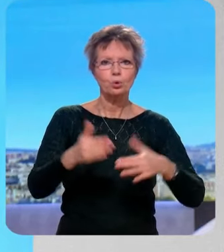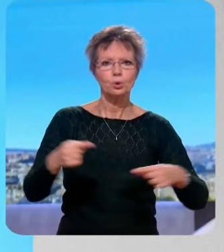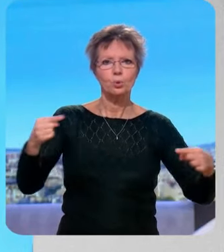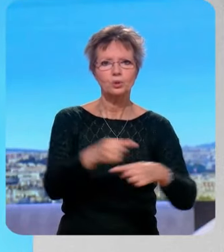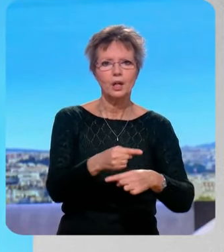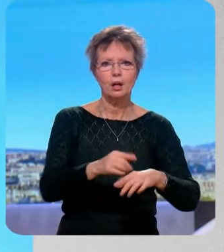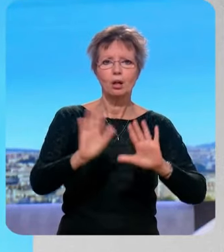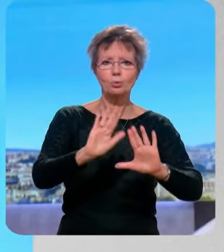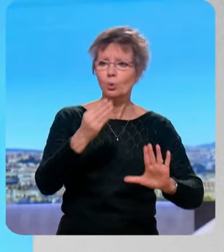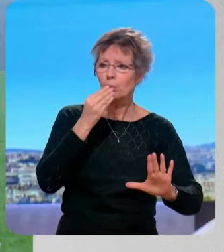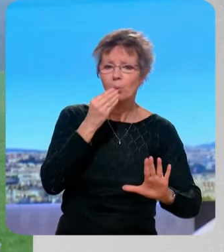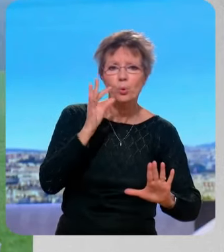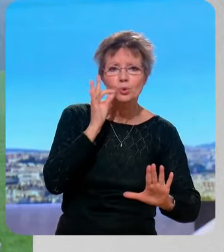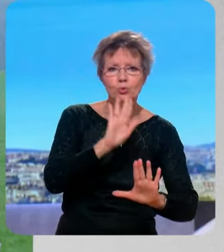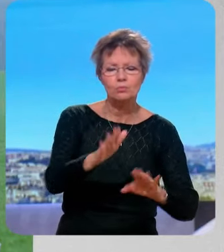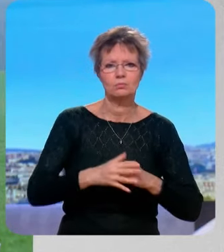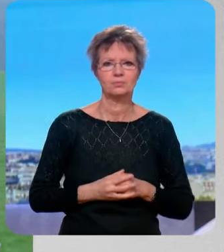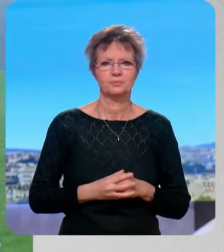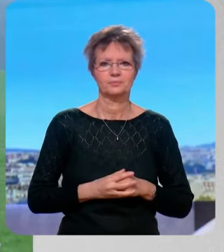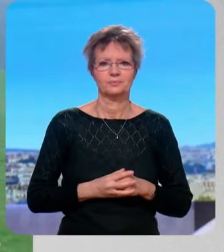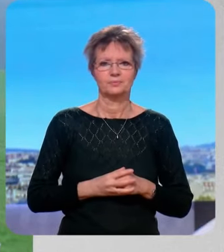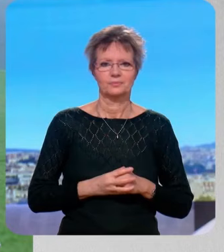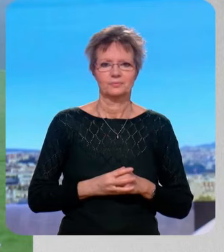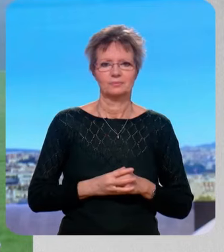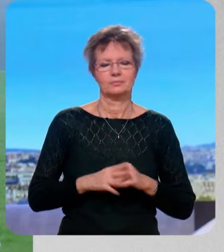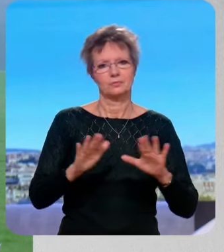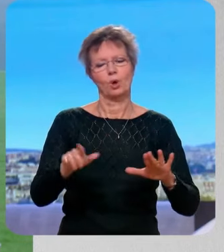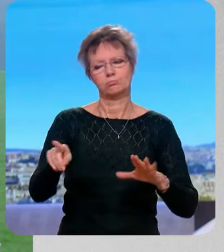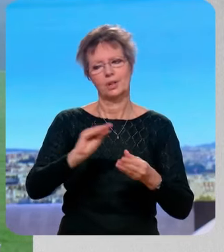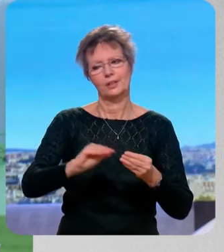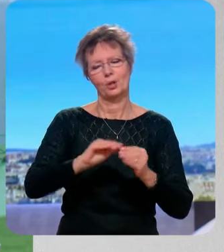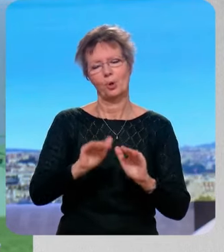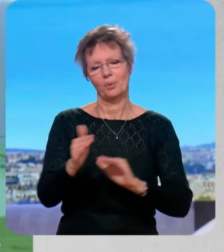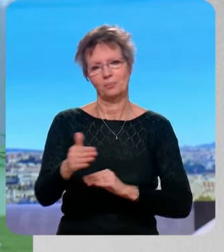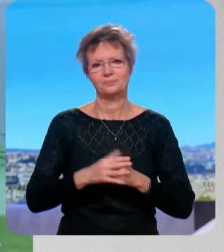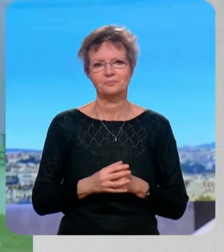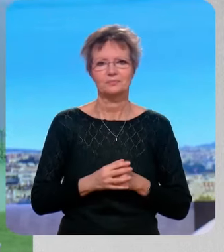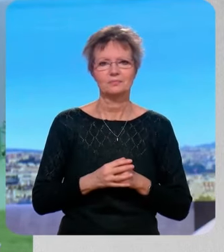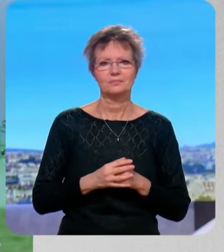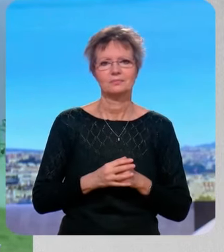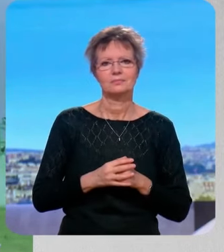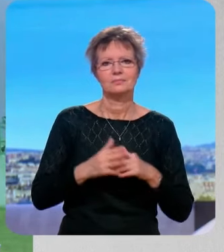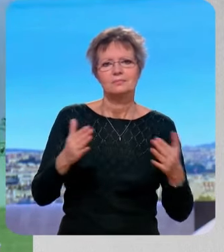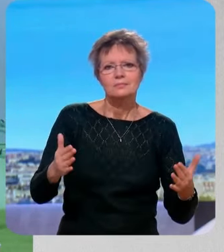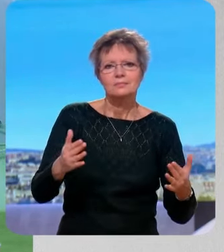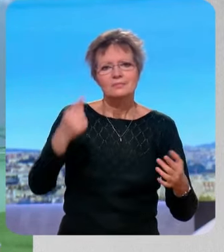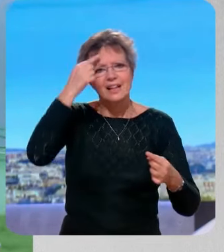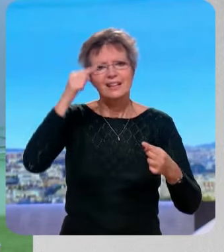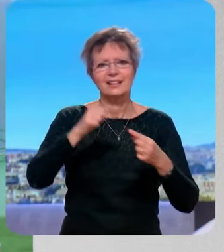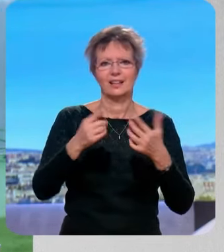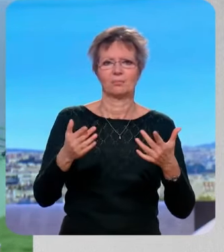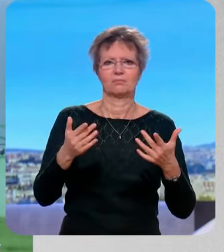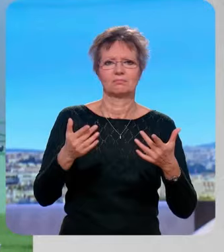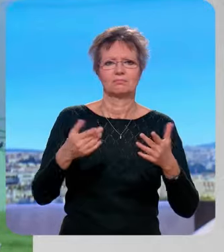prenez-en un verre à l'apéro », enfin qu'est-ce qui se passe ? – Pardon, vous caricaturez un petit peu beaucoup peut-être sur le sujet, la volonté qu'on a sur ces questions de